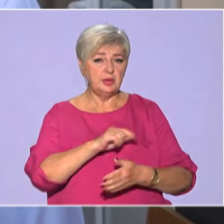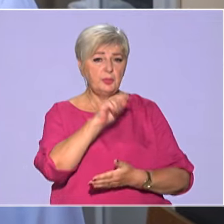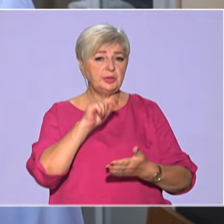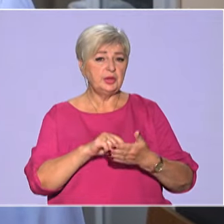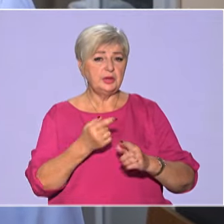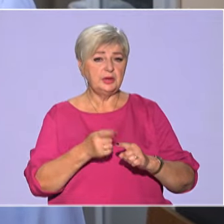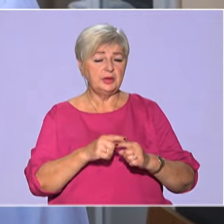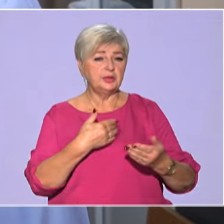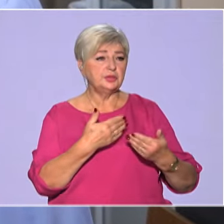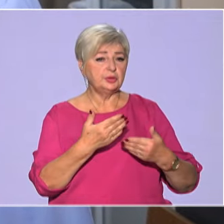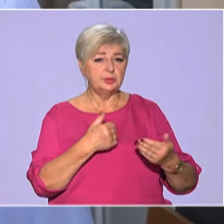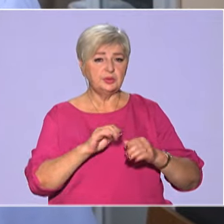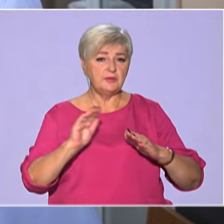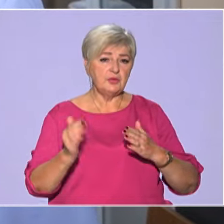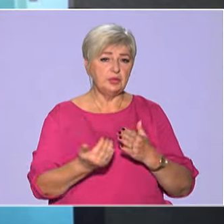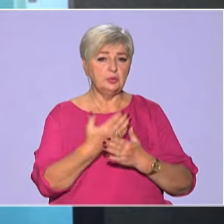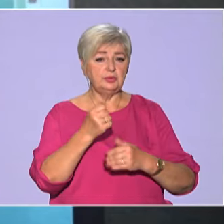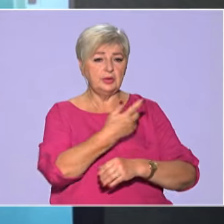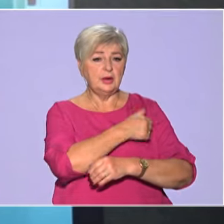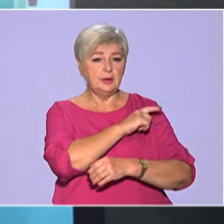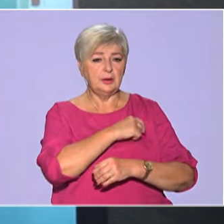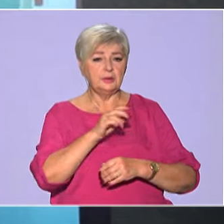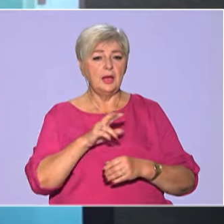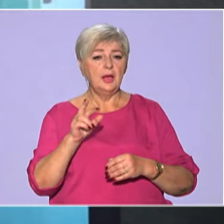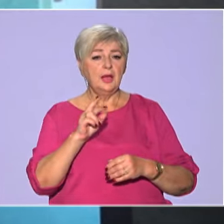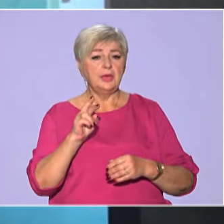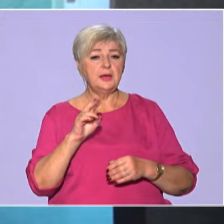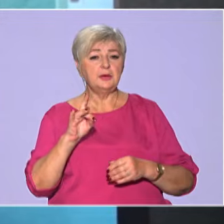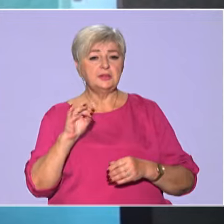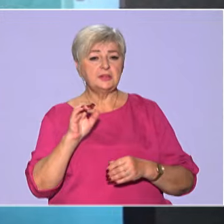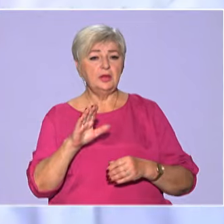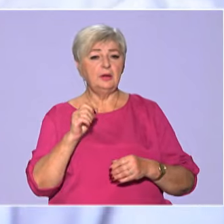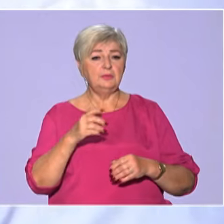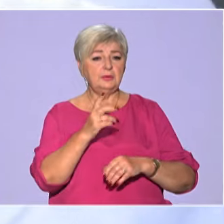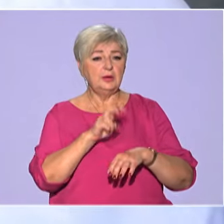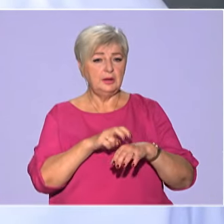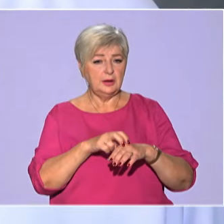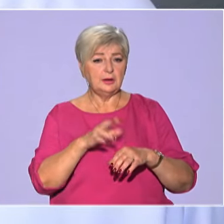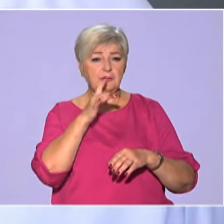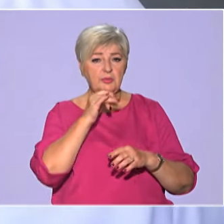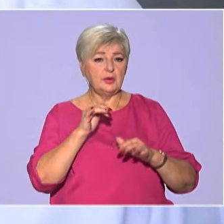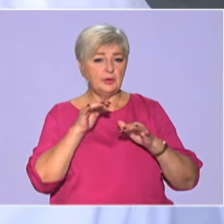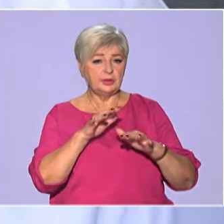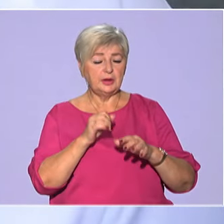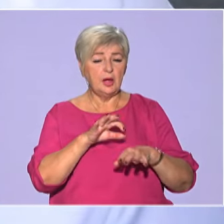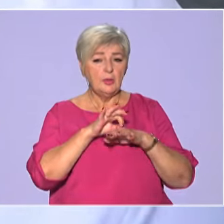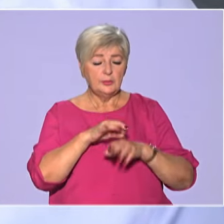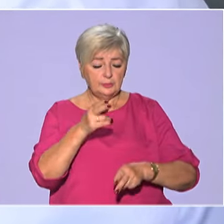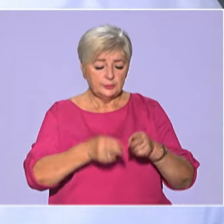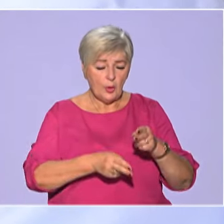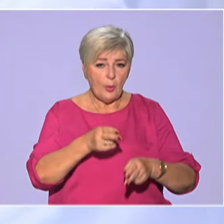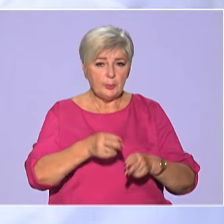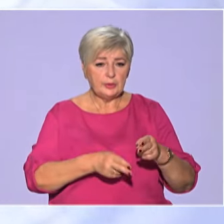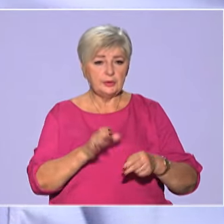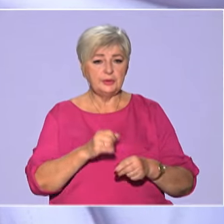які стосуються відновлення лікарні. Ярослав – лікар. Під час російської атаки чоловік проводив операцію на кінцівці.